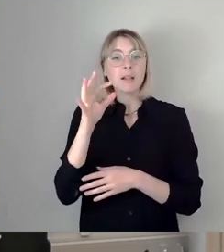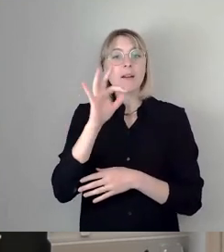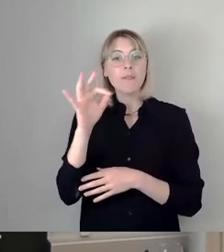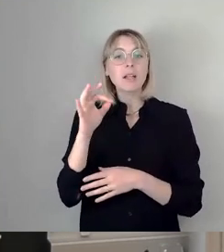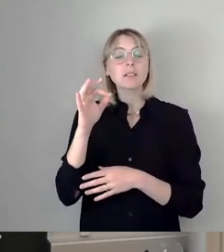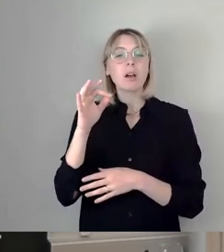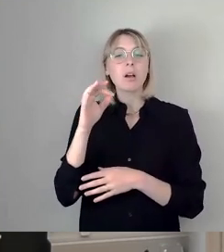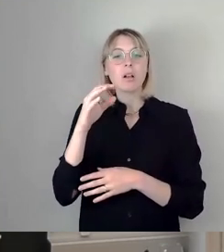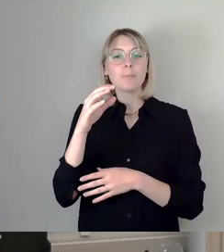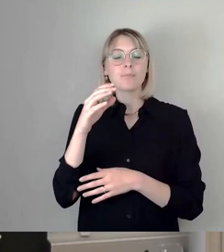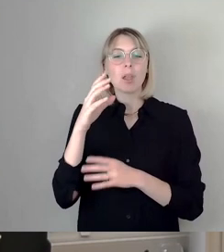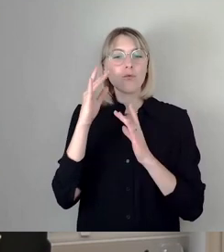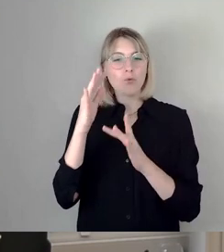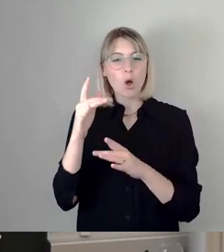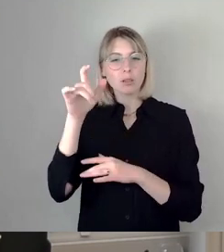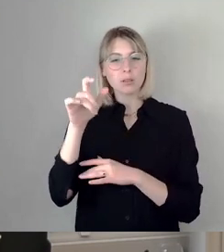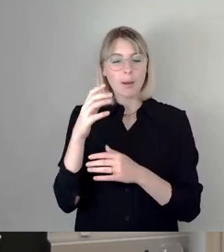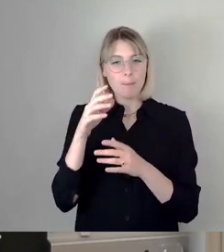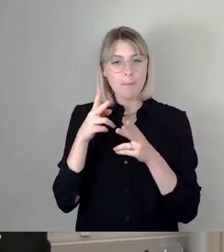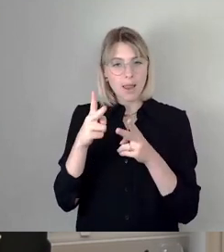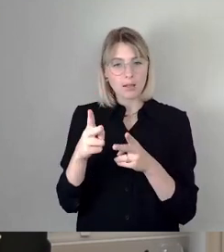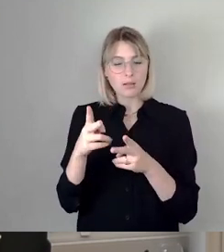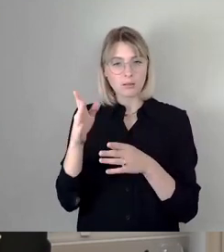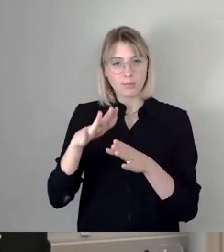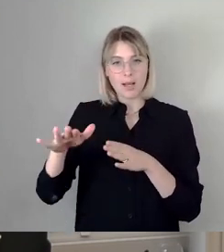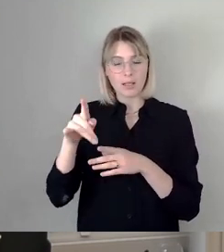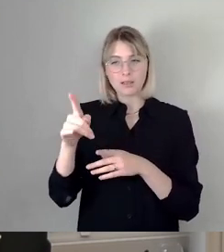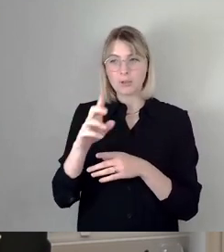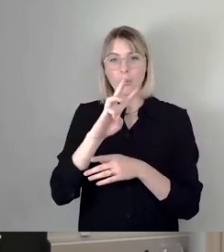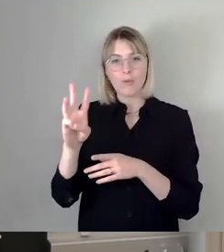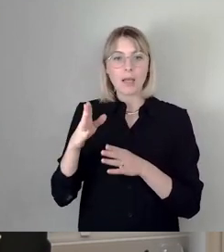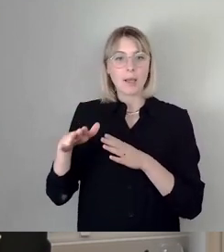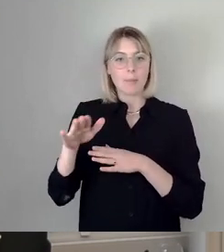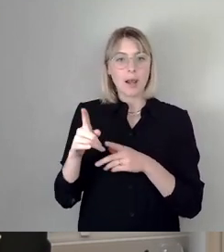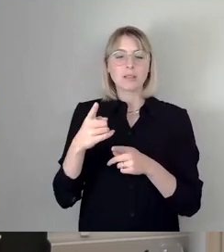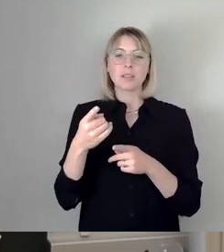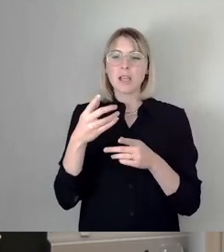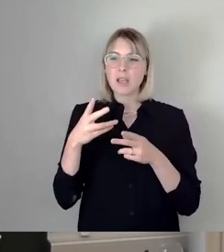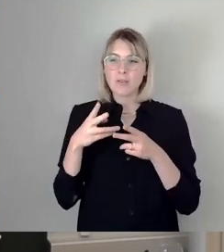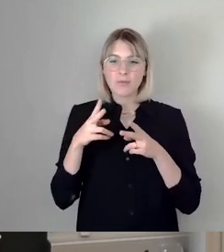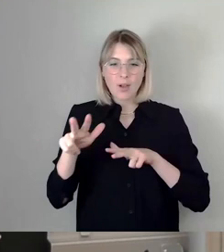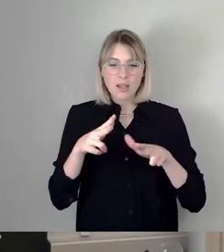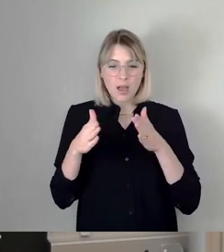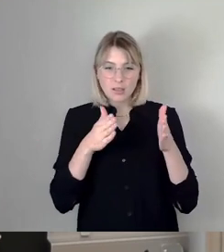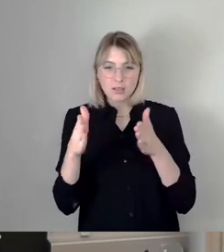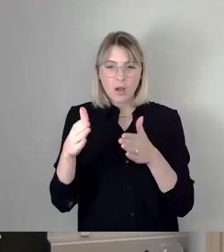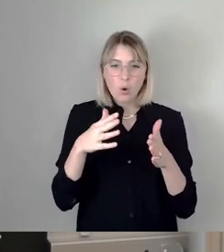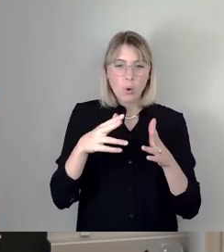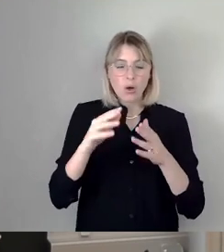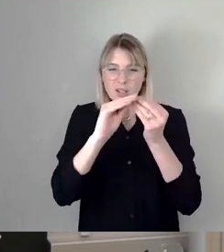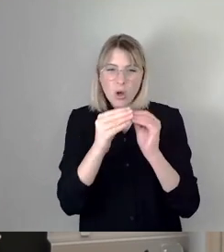zum Wasa-Platz. Das ist eine komplexe Verkehrsführung zwischen Straßenbahnen, MIV, Fußgängern,